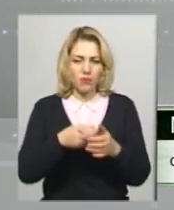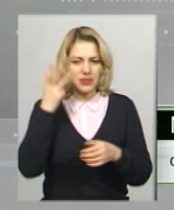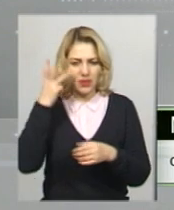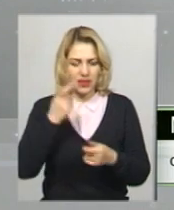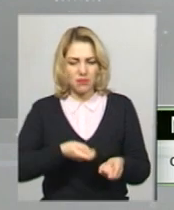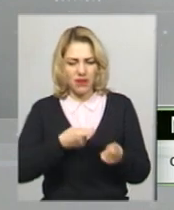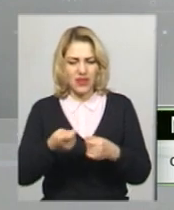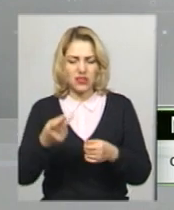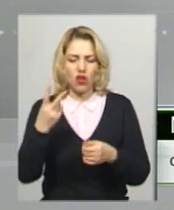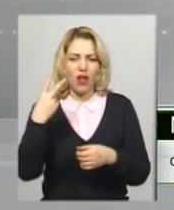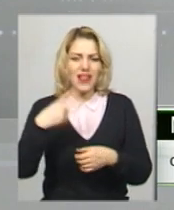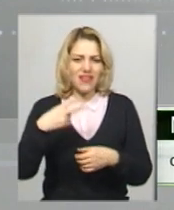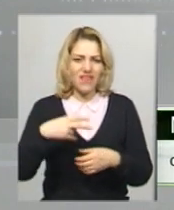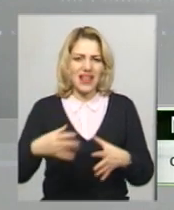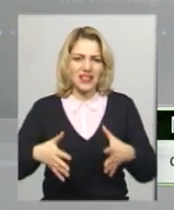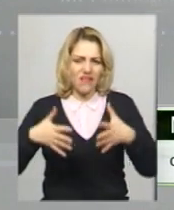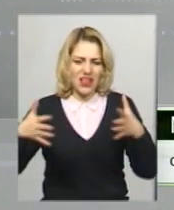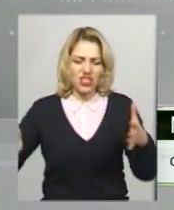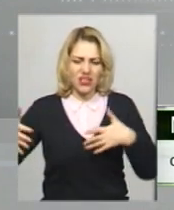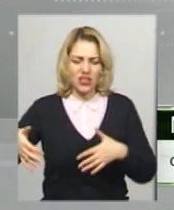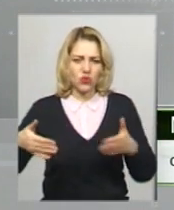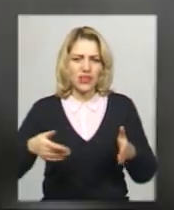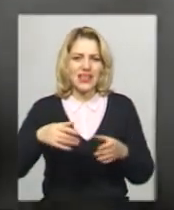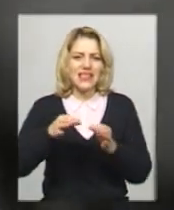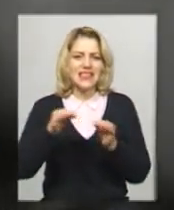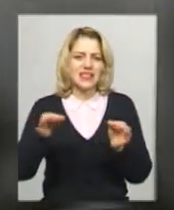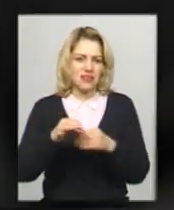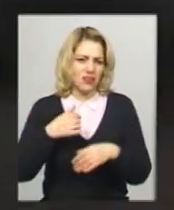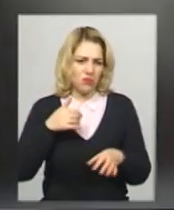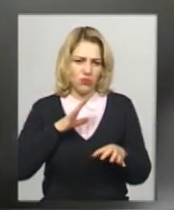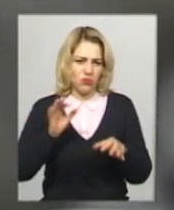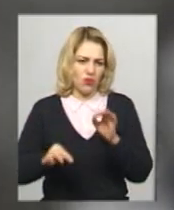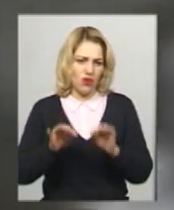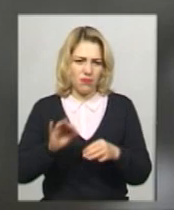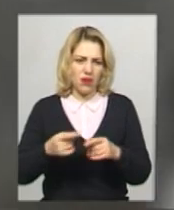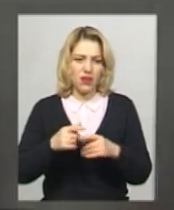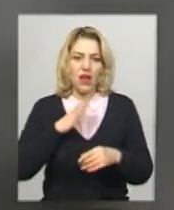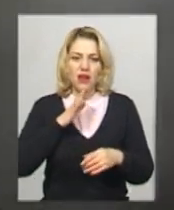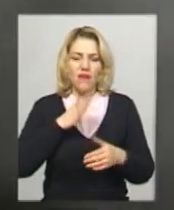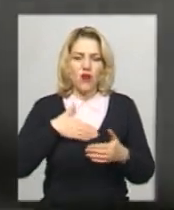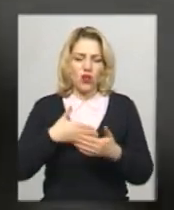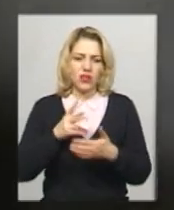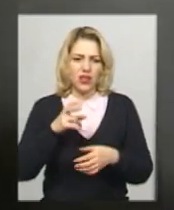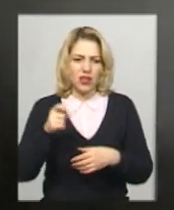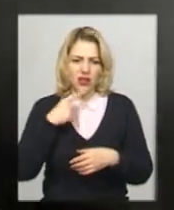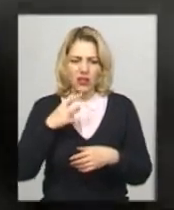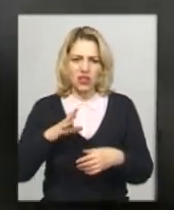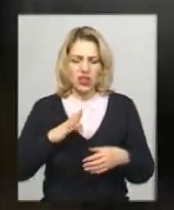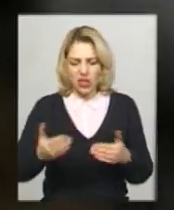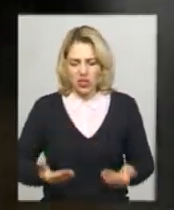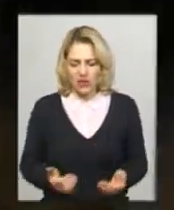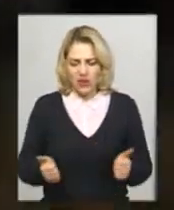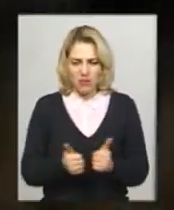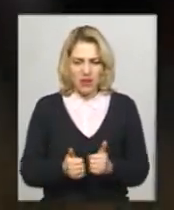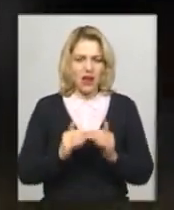в величезній сіна, і я цілу зиму нормально перезимував. Волонтерка з Каменцеподійського Лариса Діновська каже, мешкає неподалік ферми і